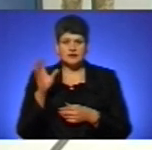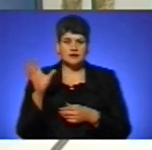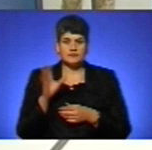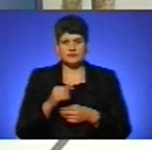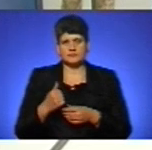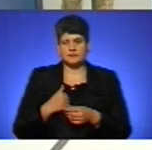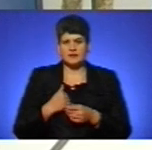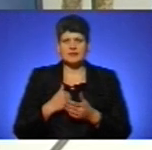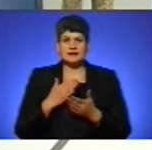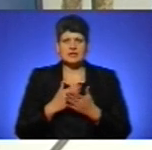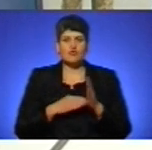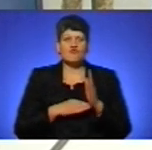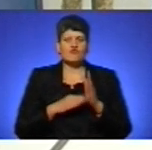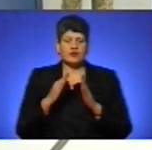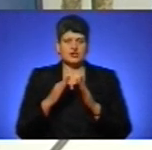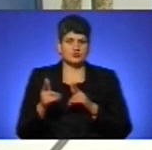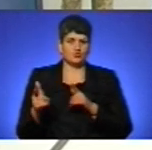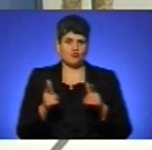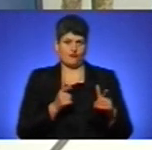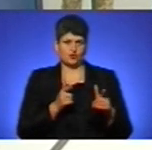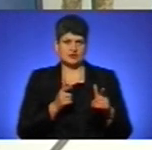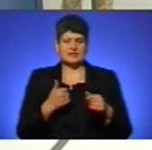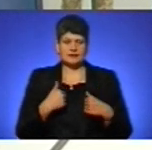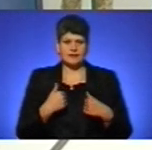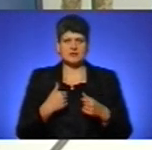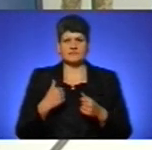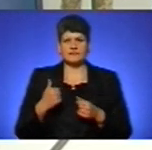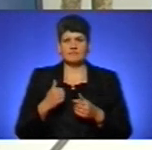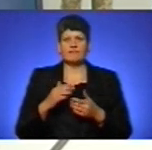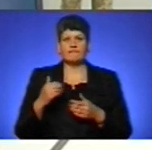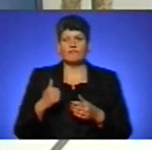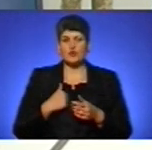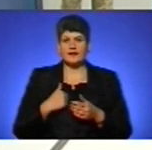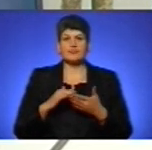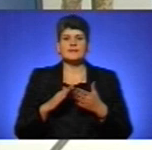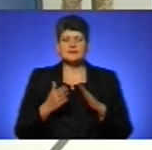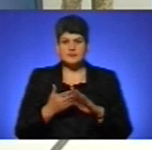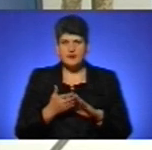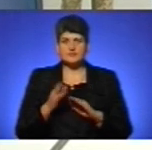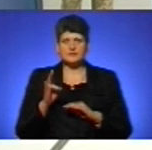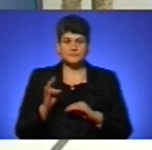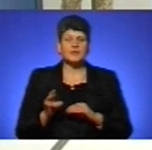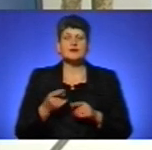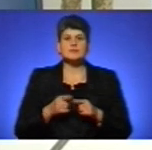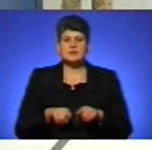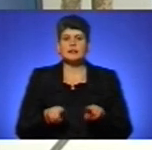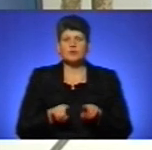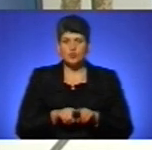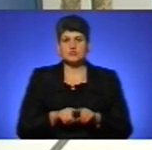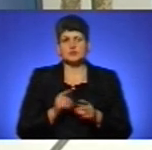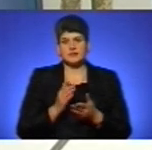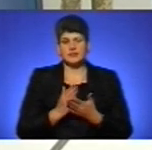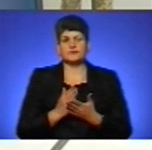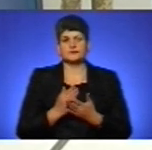України перебувають у вищій ступіні бойової готовності. І для нас військовий воєнний стан, також ми перебуваємо в